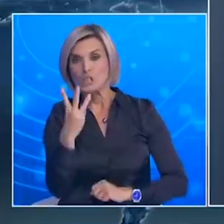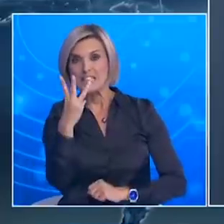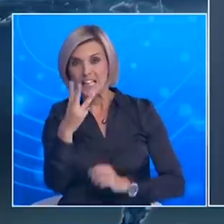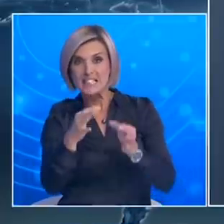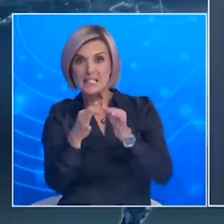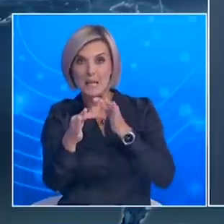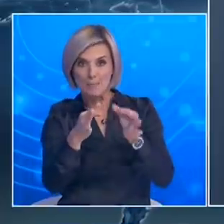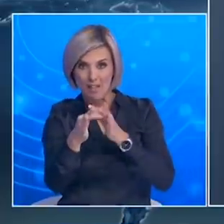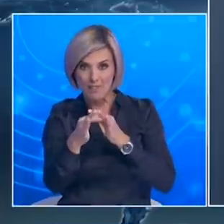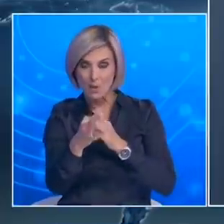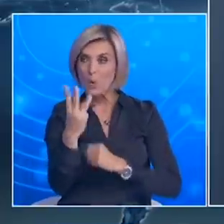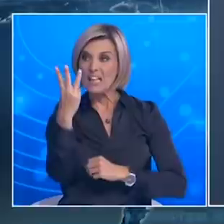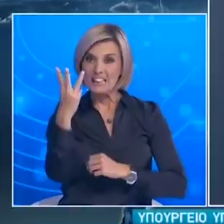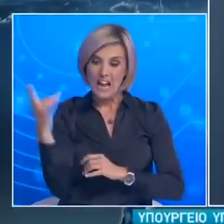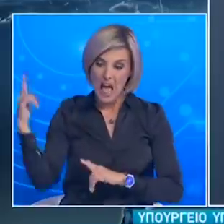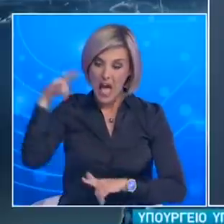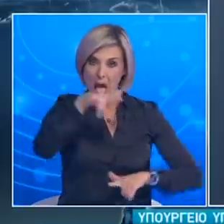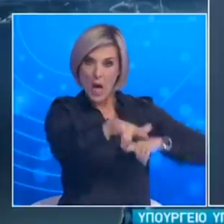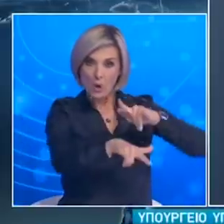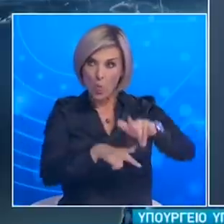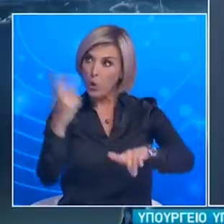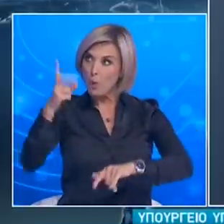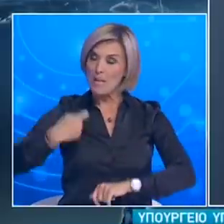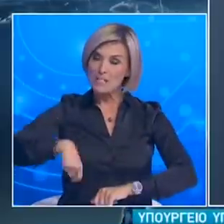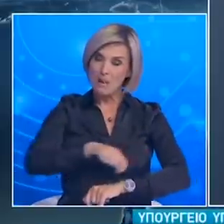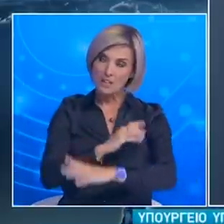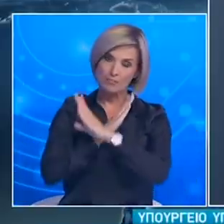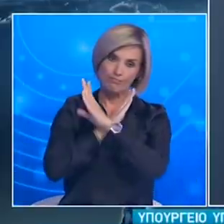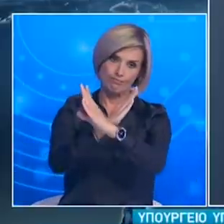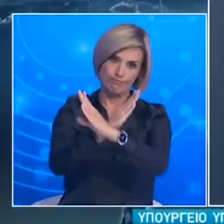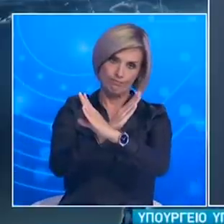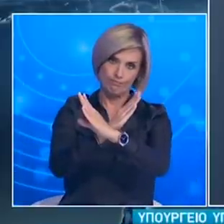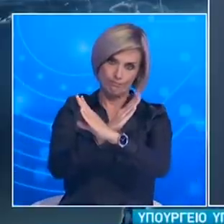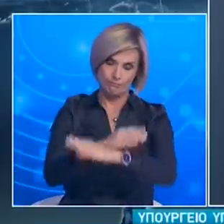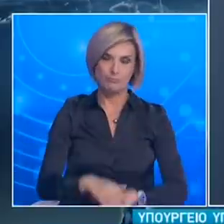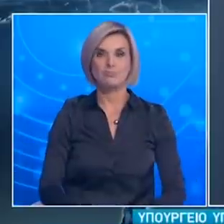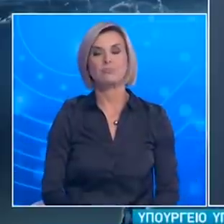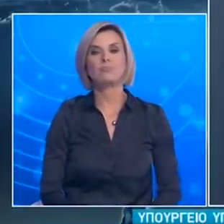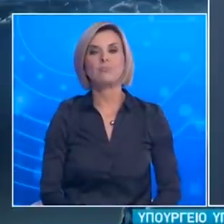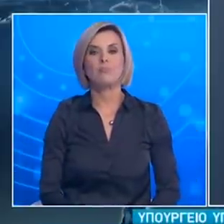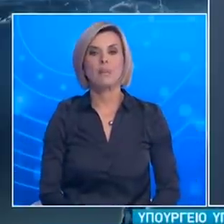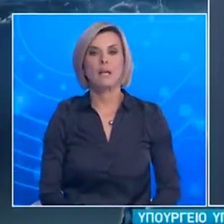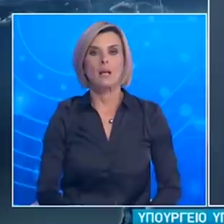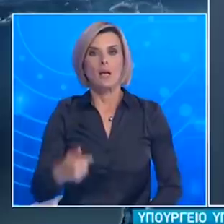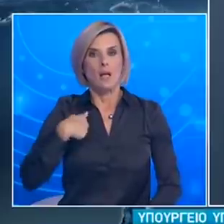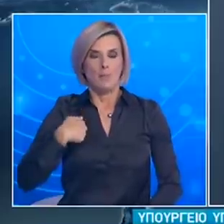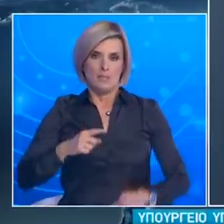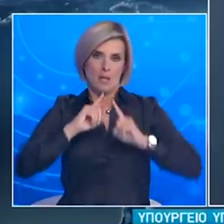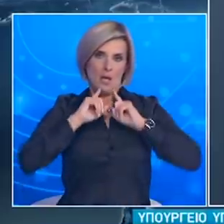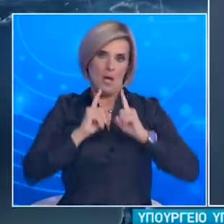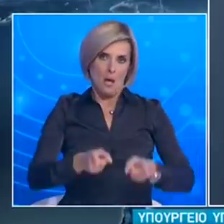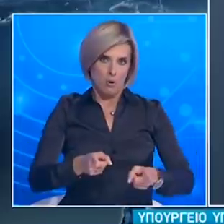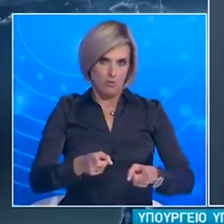Όσο αφορά στην εικόνα στο εσωτερικό της χώρας και το επιδημιολογικό φορτίο που παρατηρεί την απεριοχή αποφασίστηκε